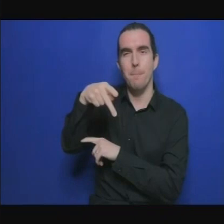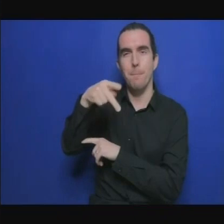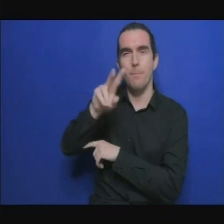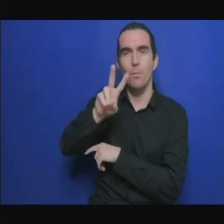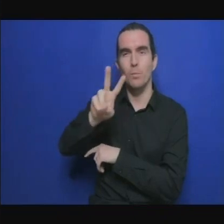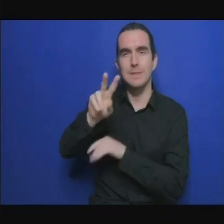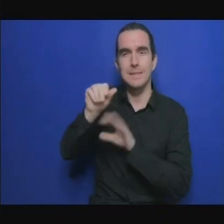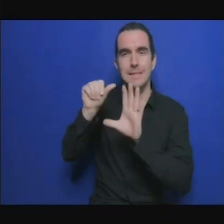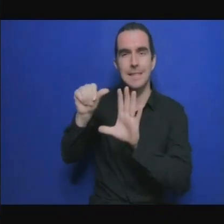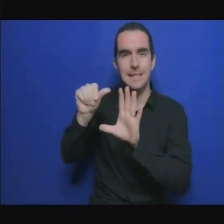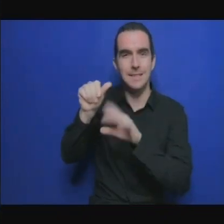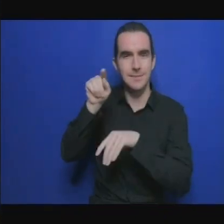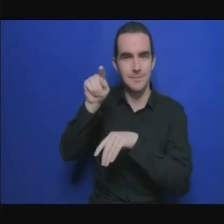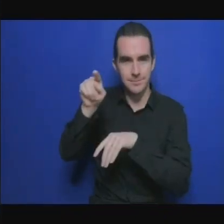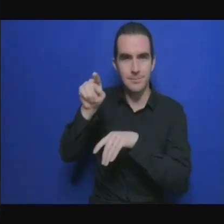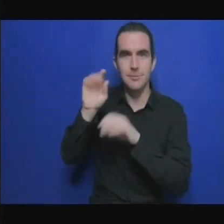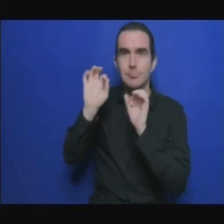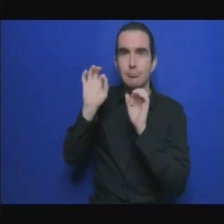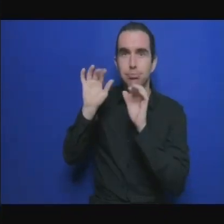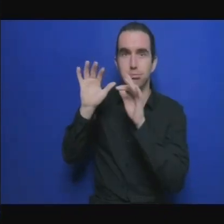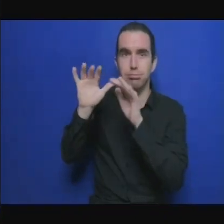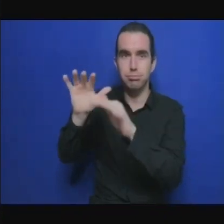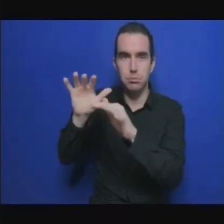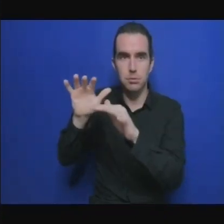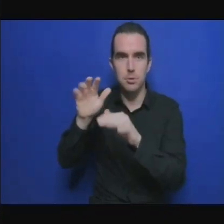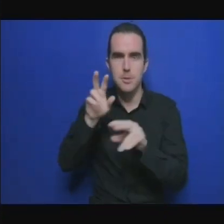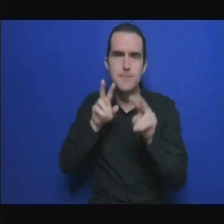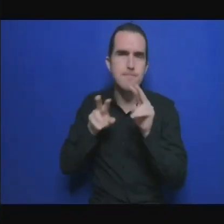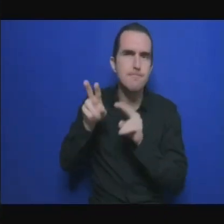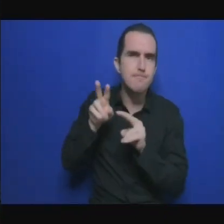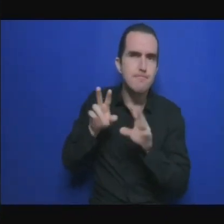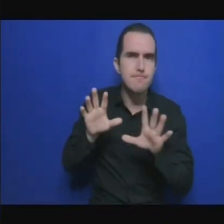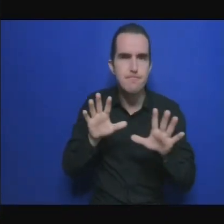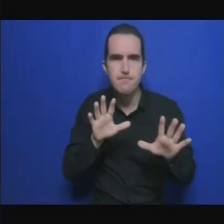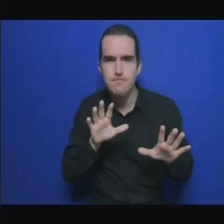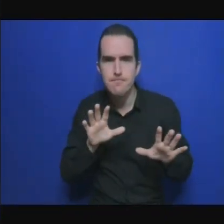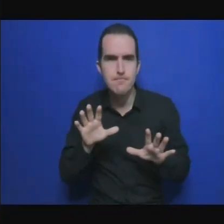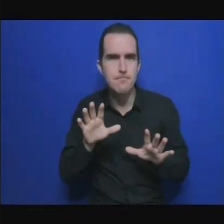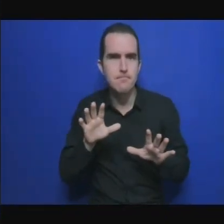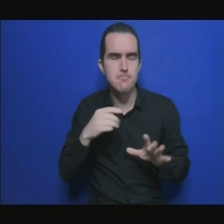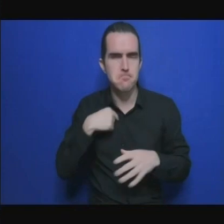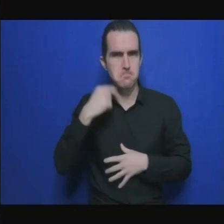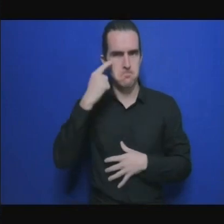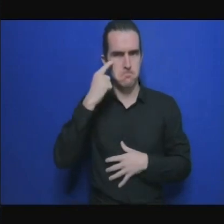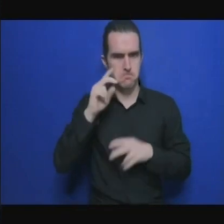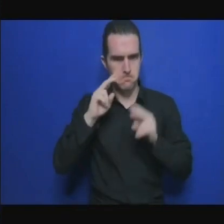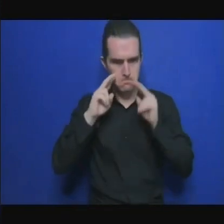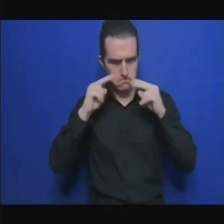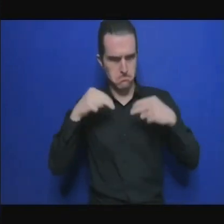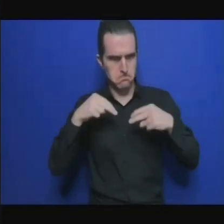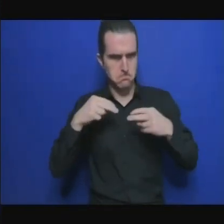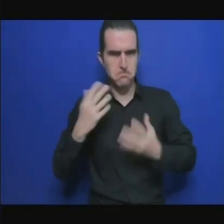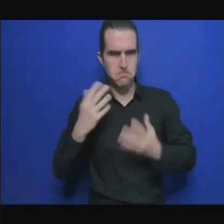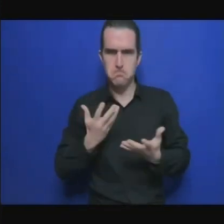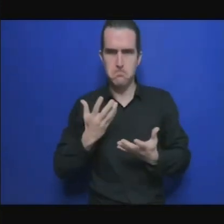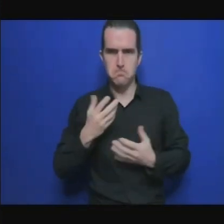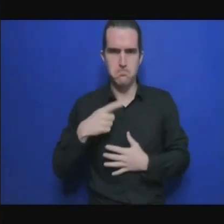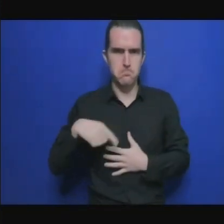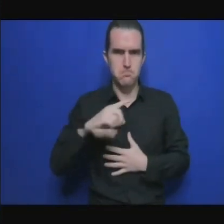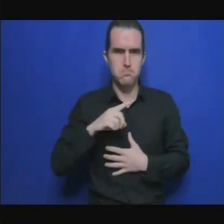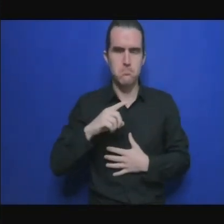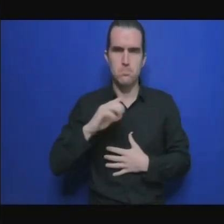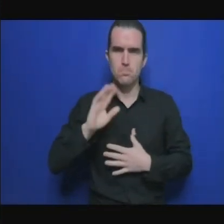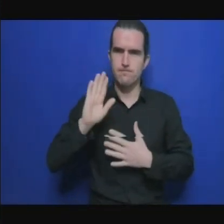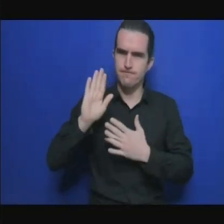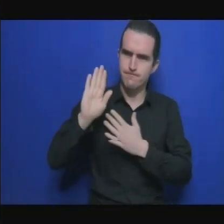tendance à dire à encourager nos états à implémenter les CDN avec nos ressources propres plutôt que d'aller chercher des